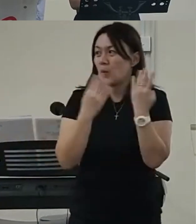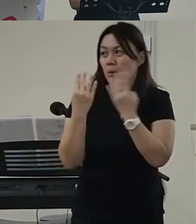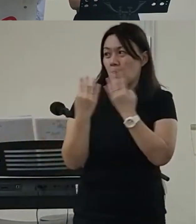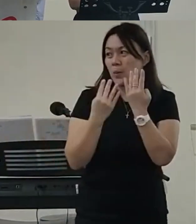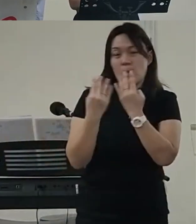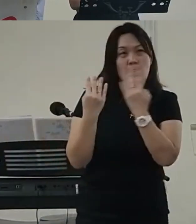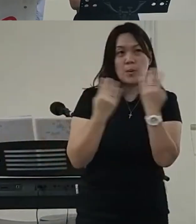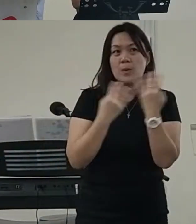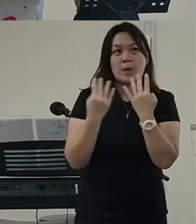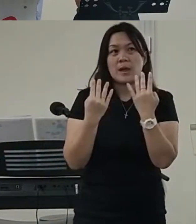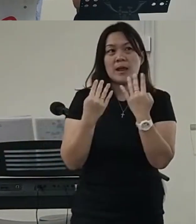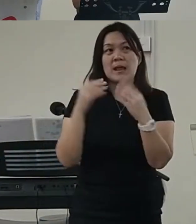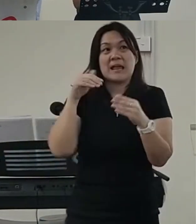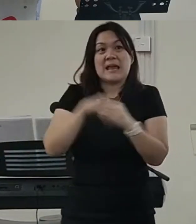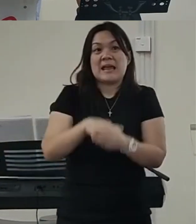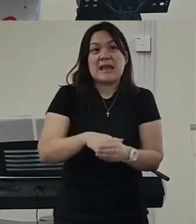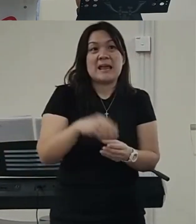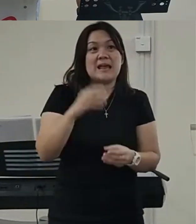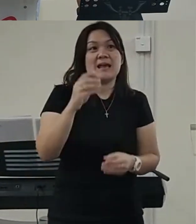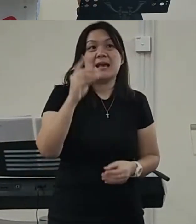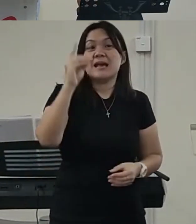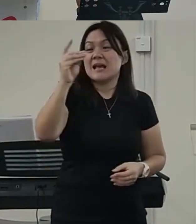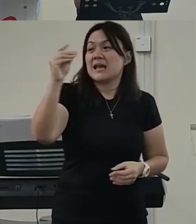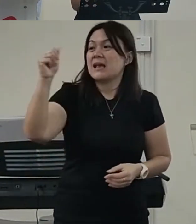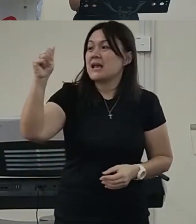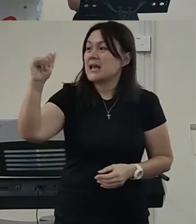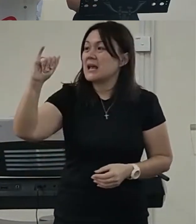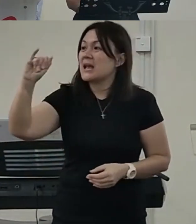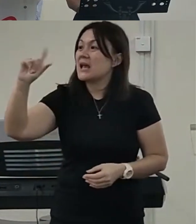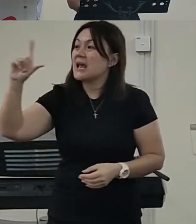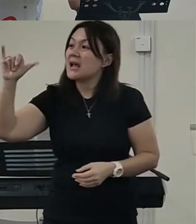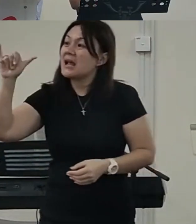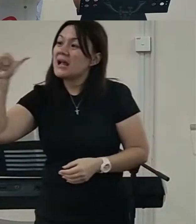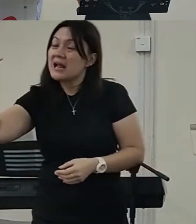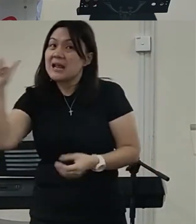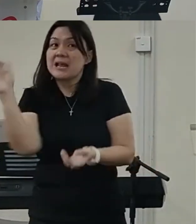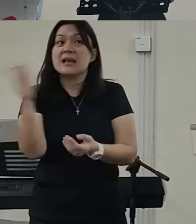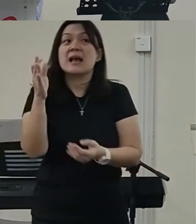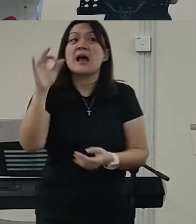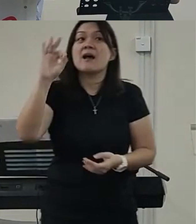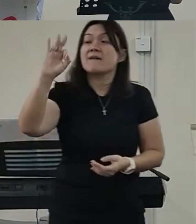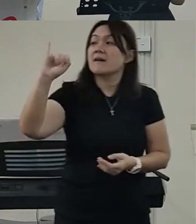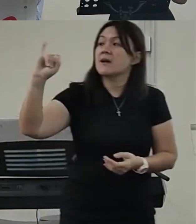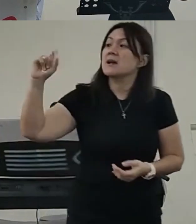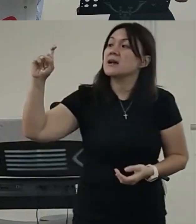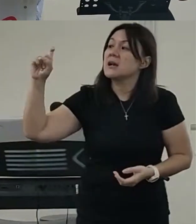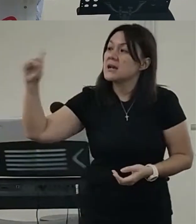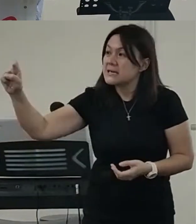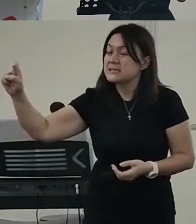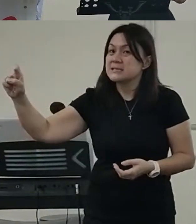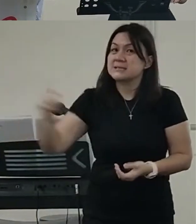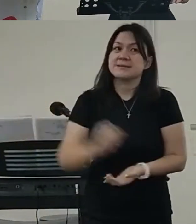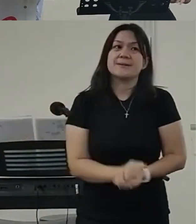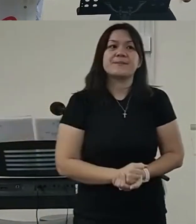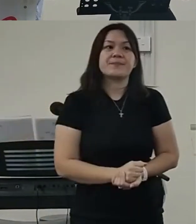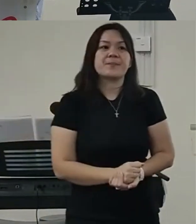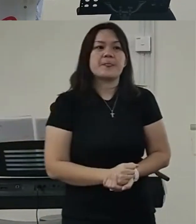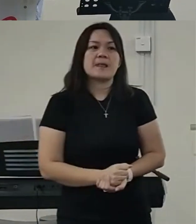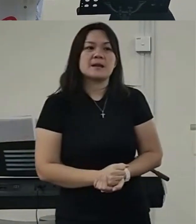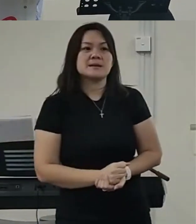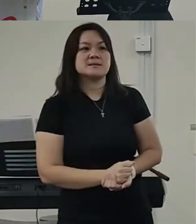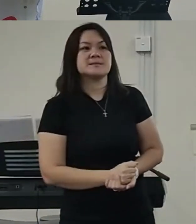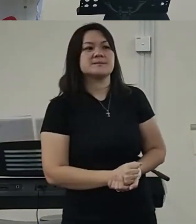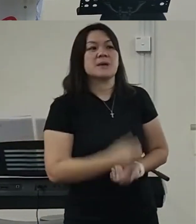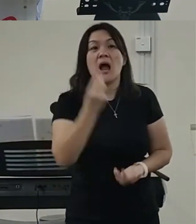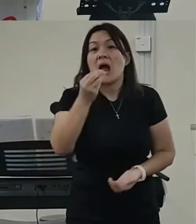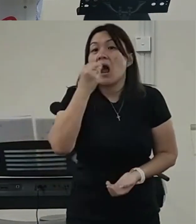所以呢 我的女儿但是呢 我的女儿坚持说呢在我生日的时候呢 必须